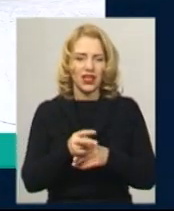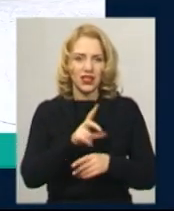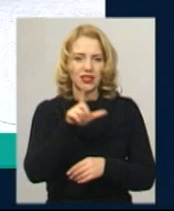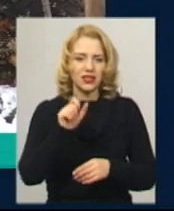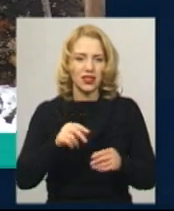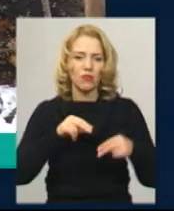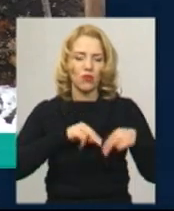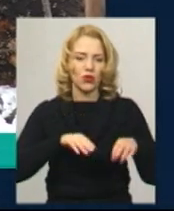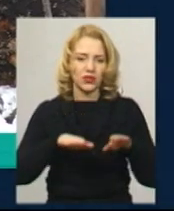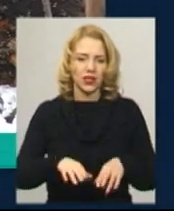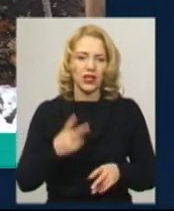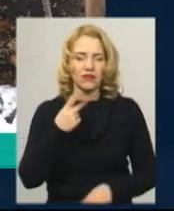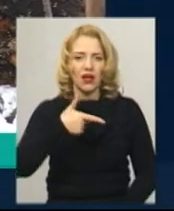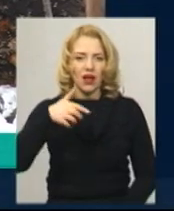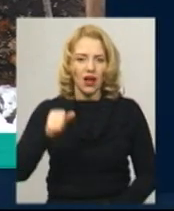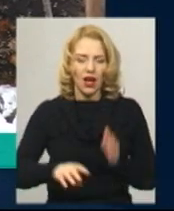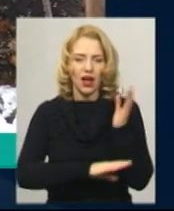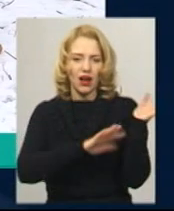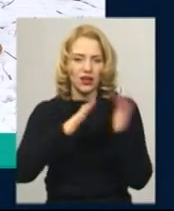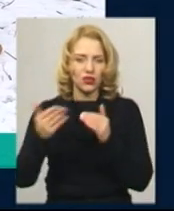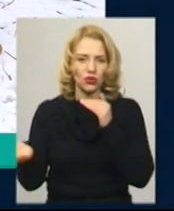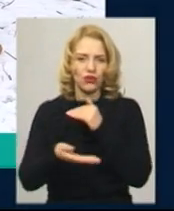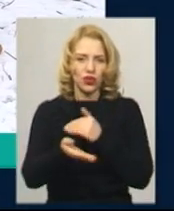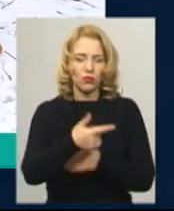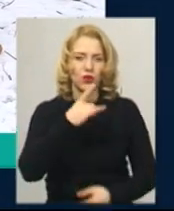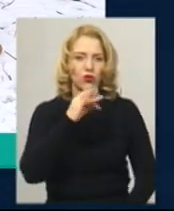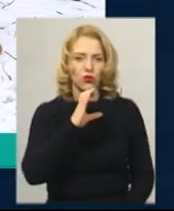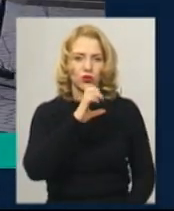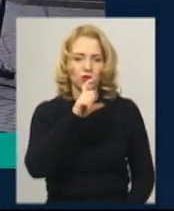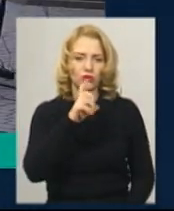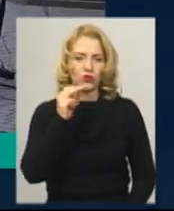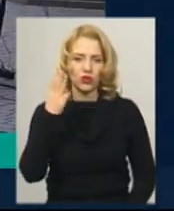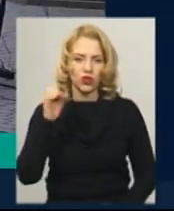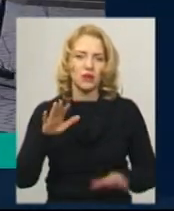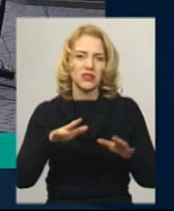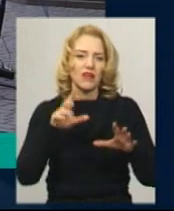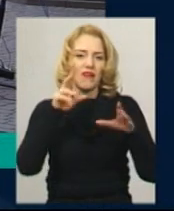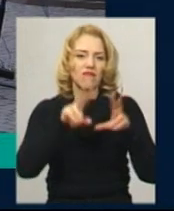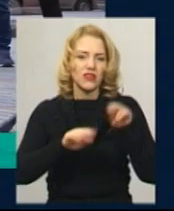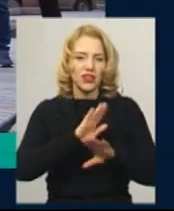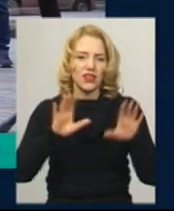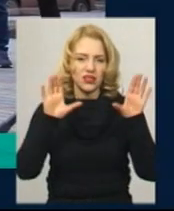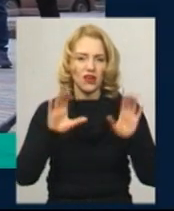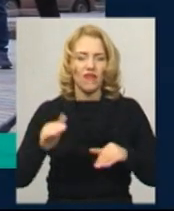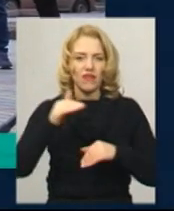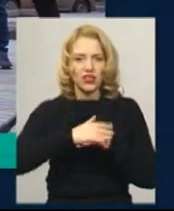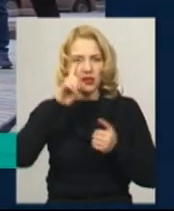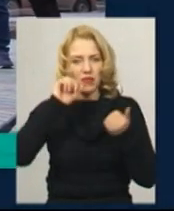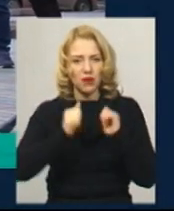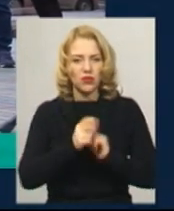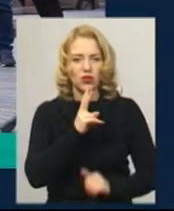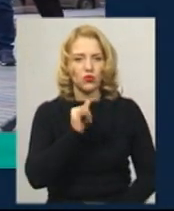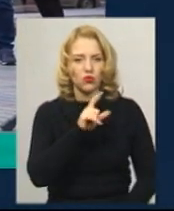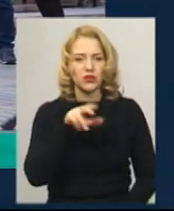лісу виробили поблизу села Росоша на Хмельниччині. Місцеві вважають такі дії незаконними. Вечір пам'яті Андрія Кузьменка відбувся в обласному